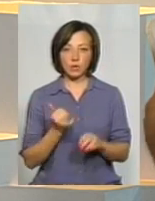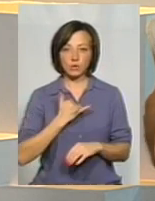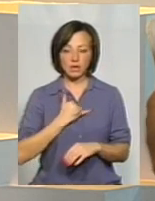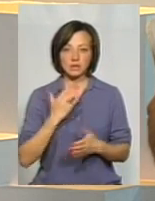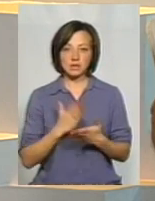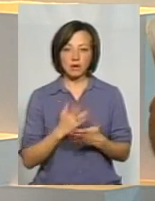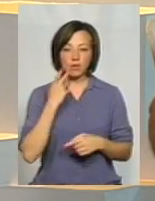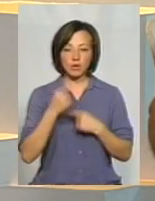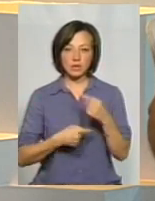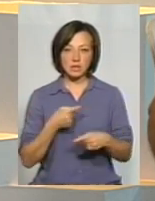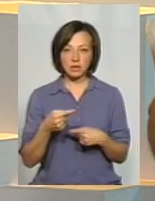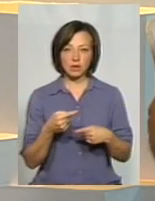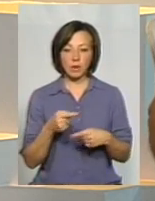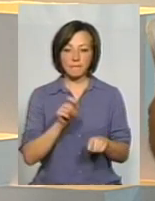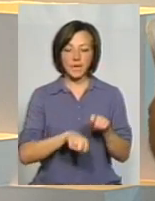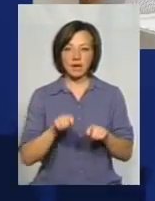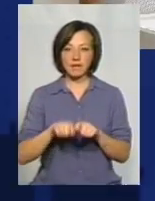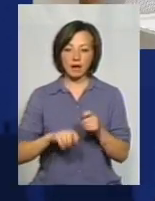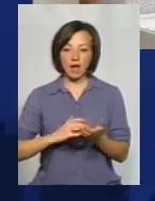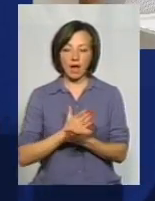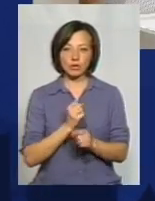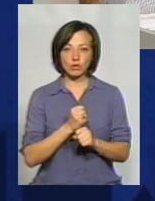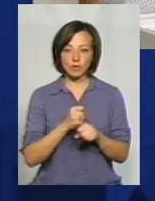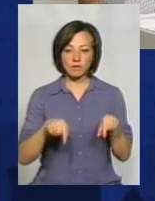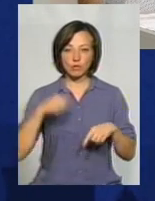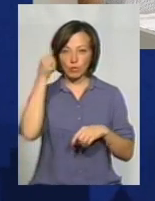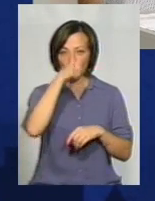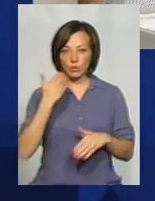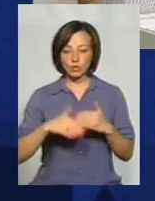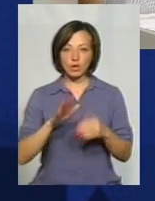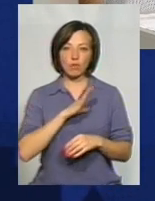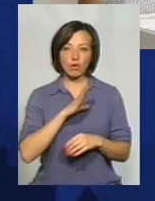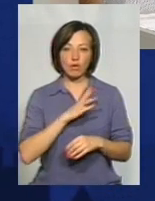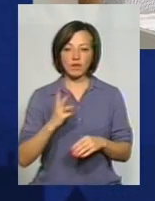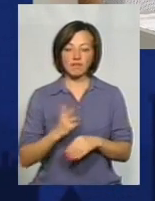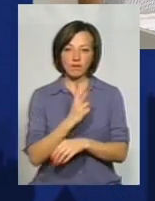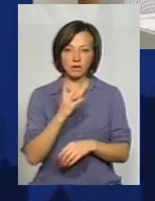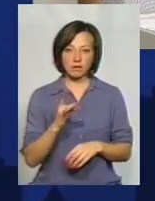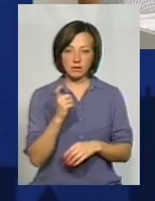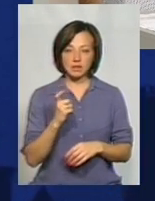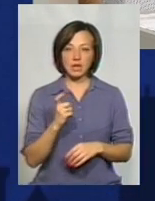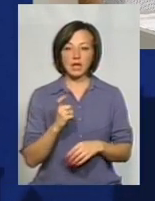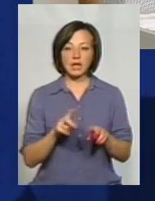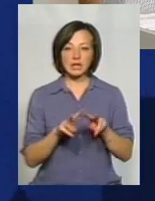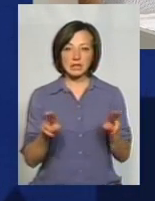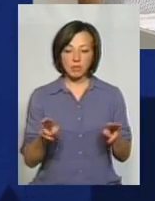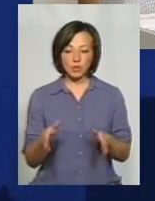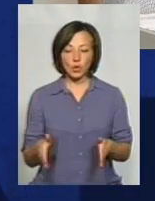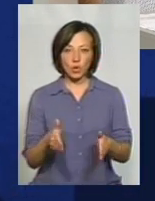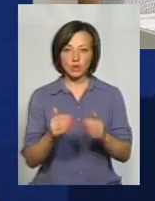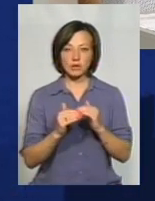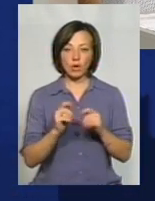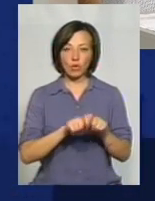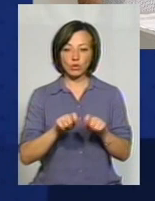йде постійно перевірка якості робіт. В цьому році їх вже було двічі. Тим самим дорожнім контролем